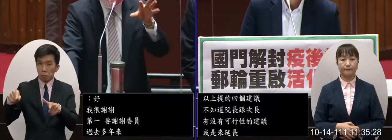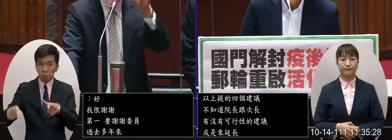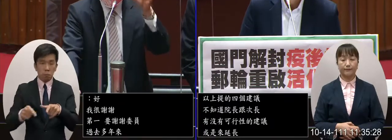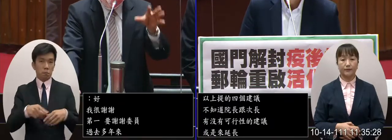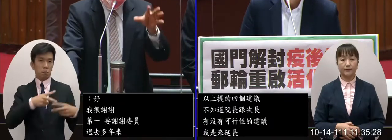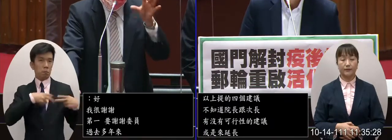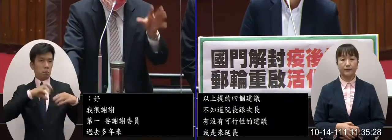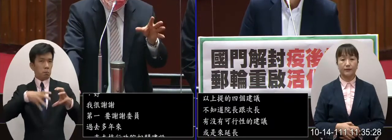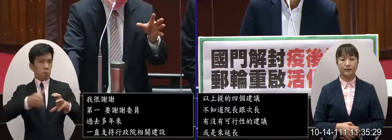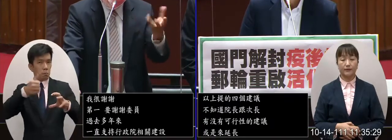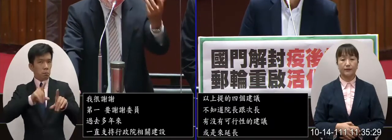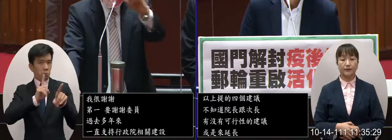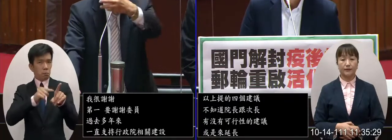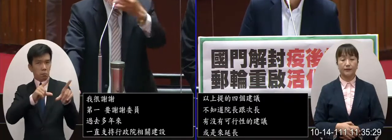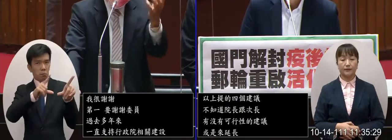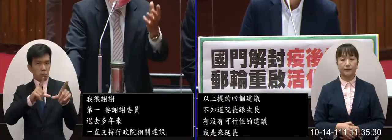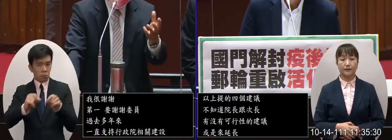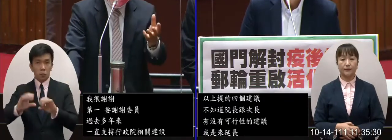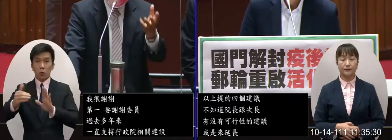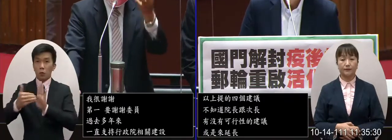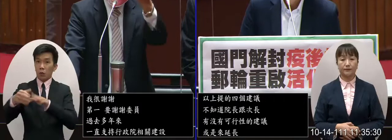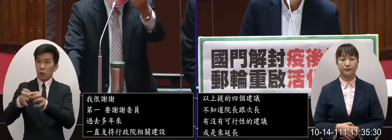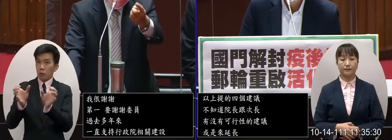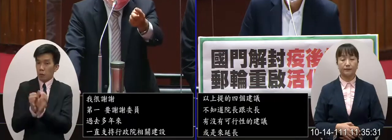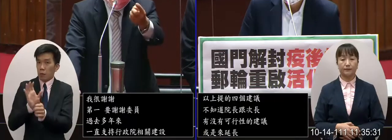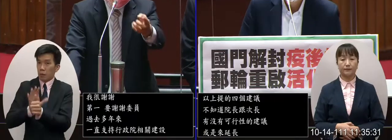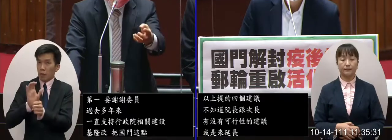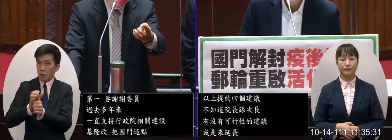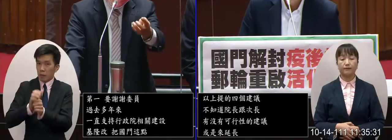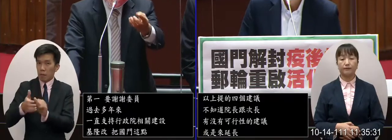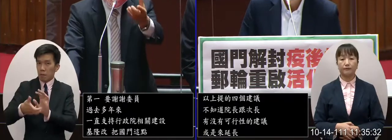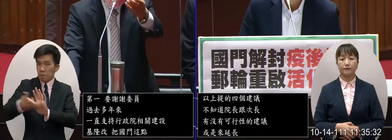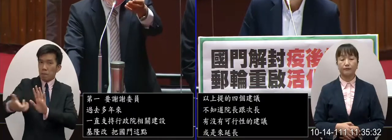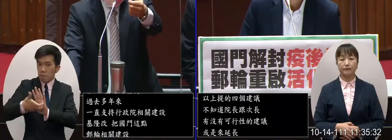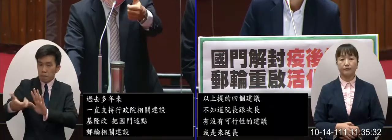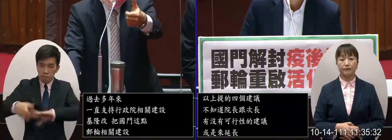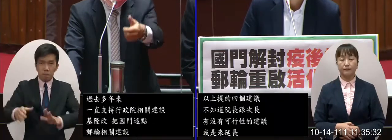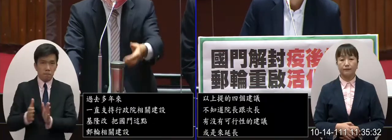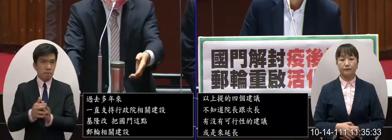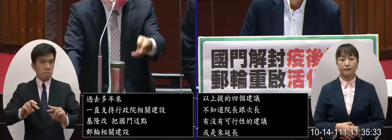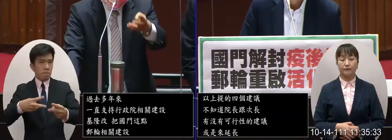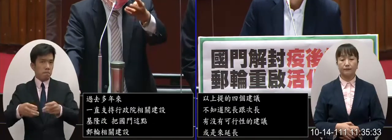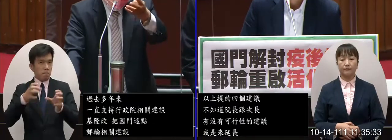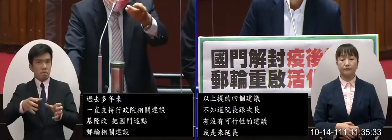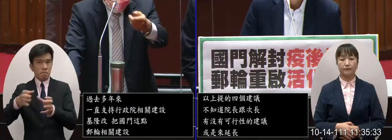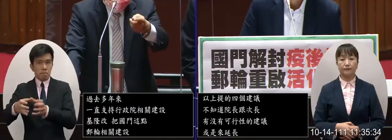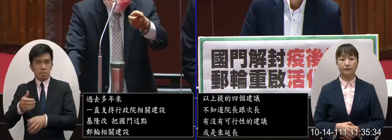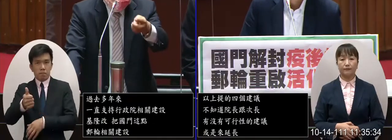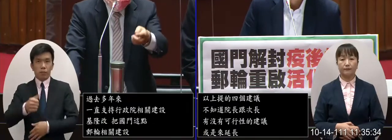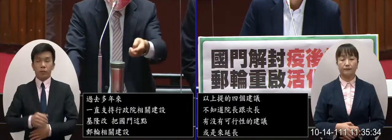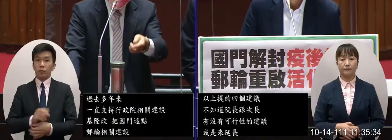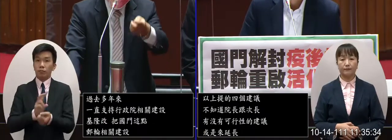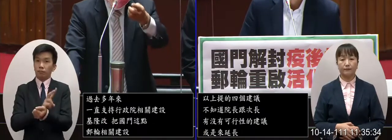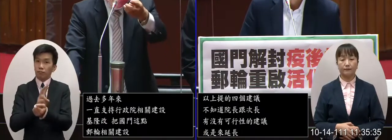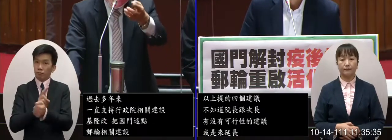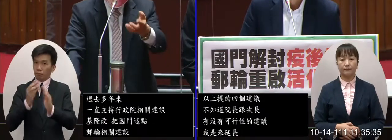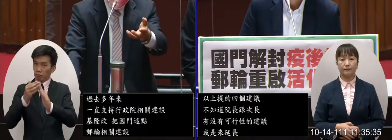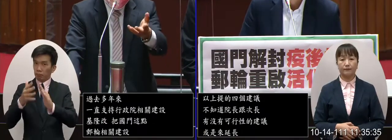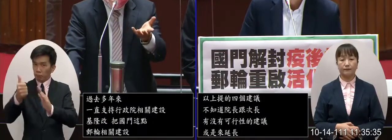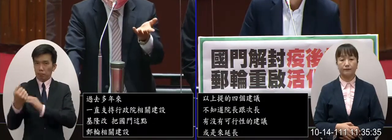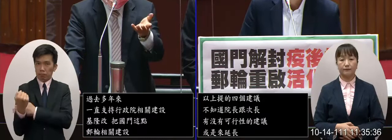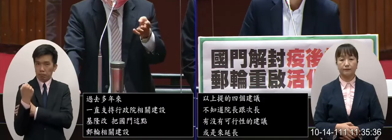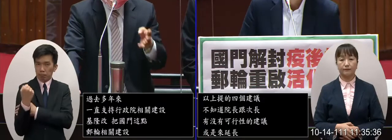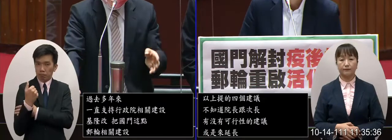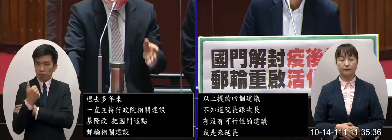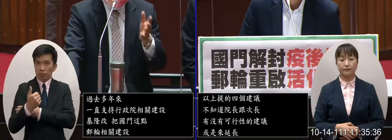下國防部配合那個遷移地方部上做建設那個林市長很努力